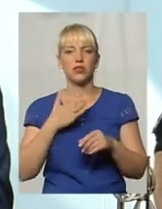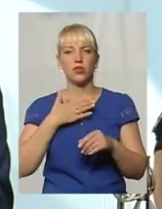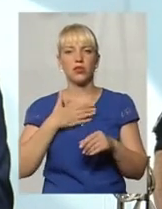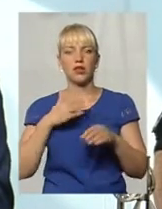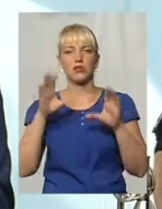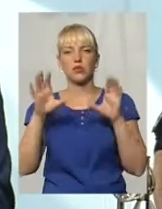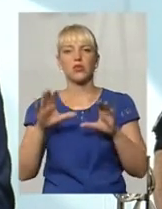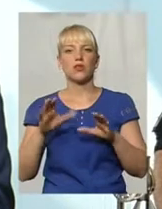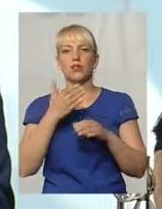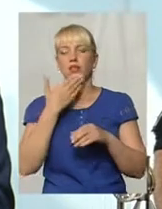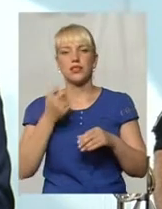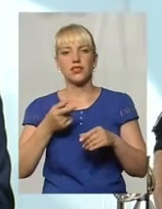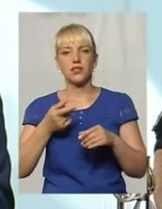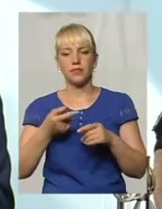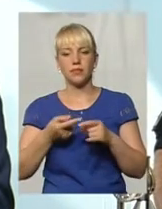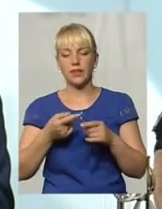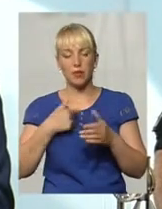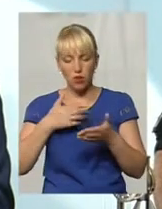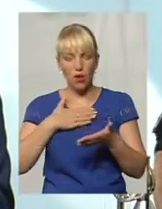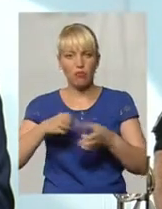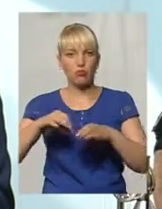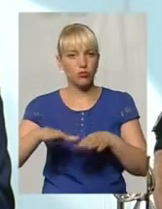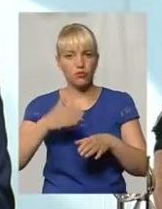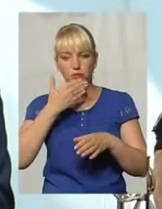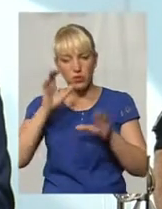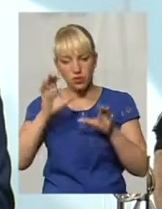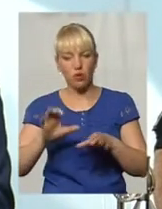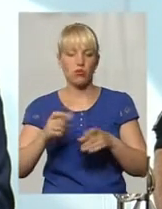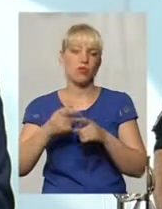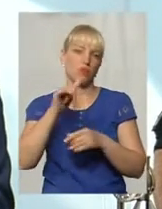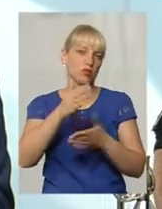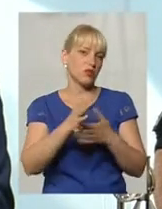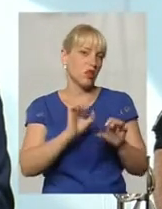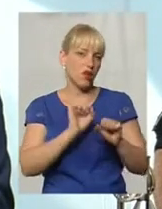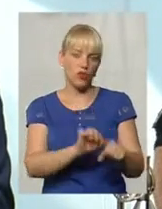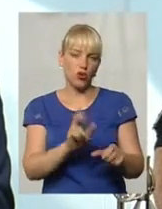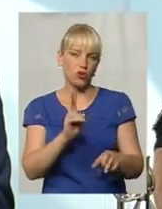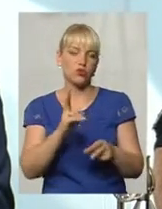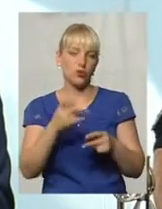будь ласка, зверніться в судові органи. У вас є захисники, які так розуміють